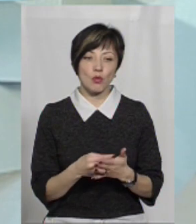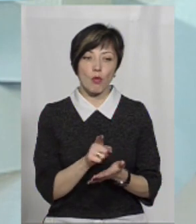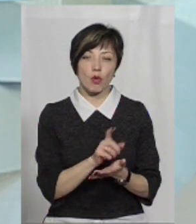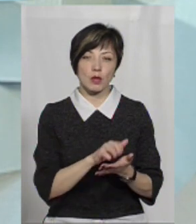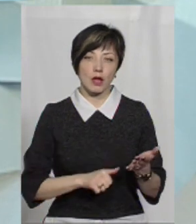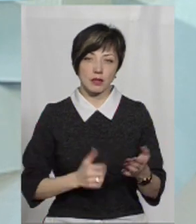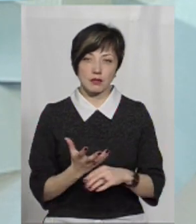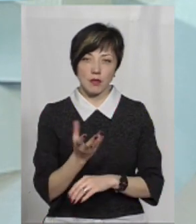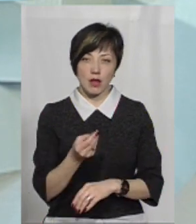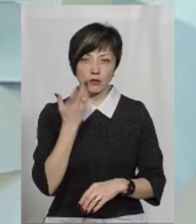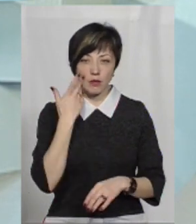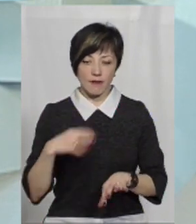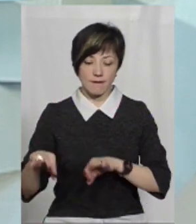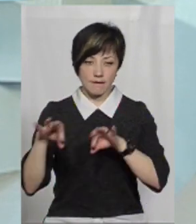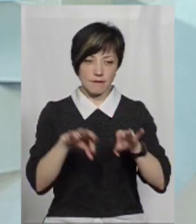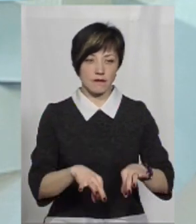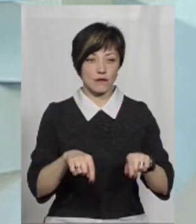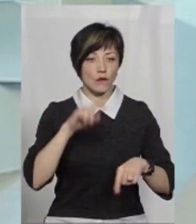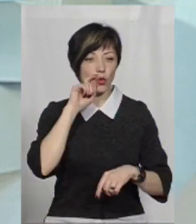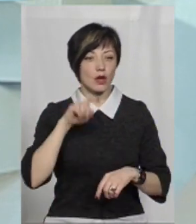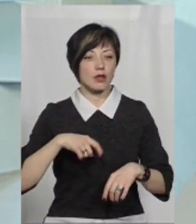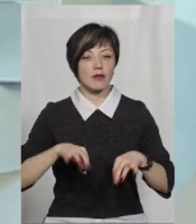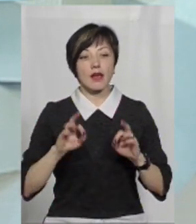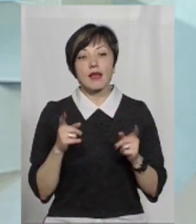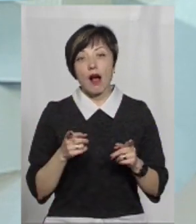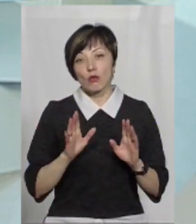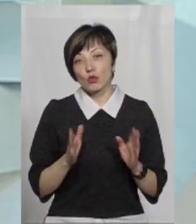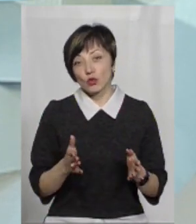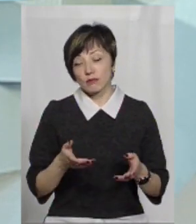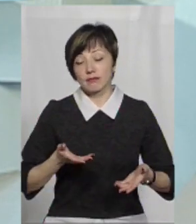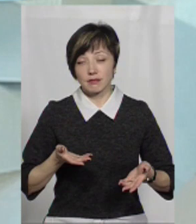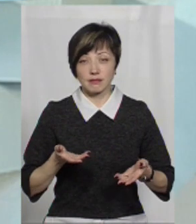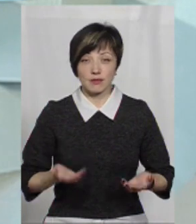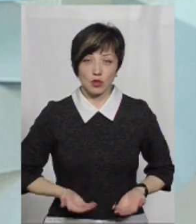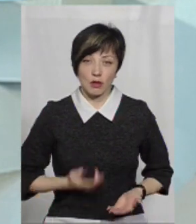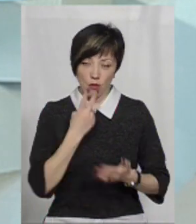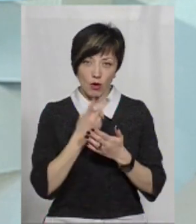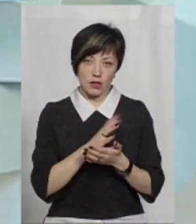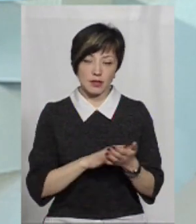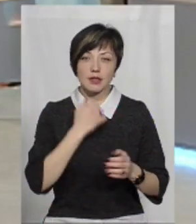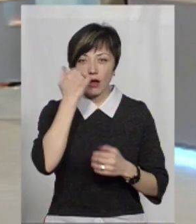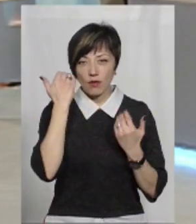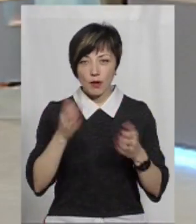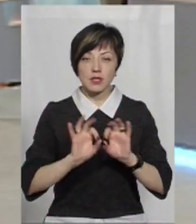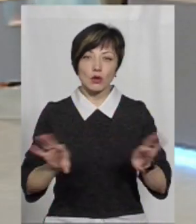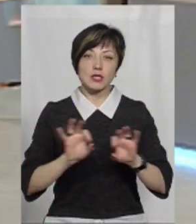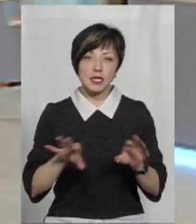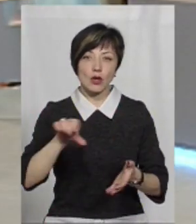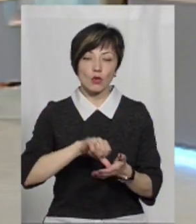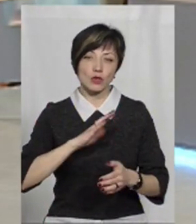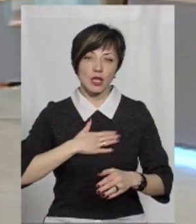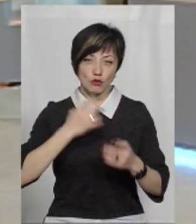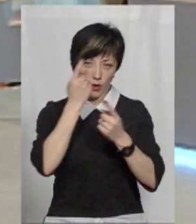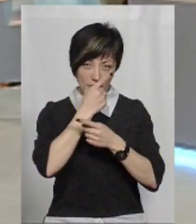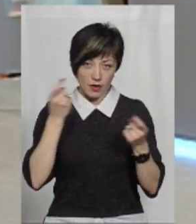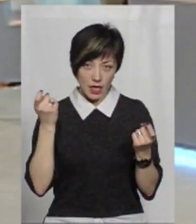податків, які сплачуються при везенні автомобілів в Україну. Як воно реально буде, подивимося, час покаже. Ну, я дякую вам за роз'яснення, за участь